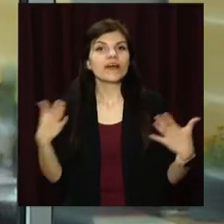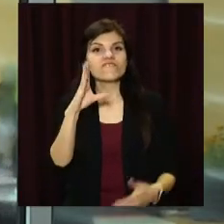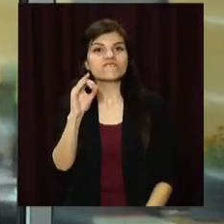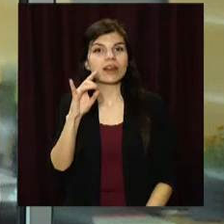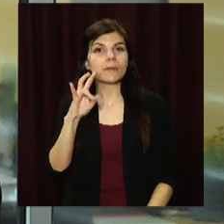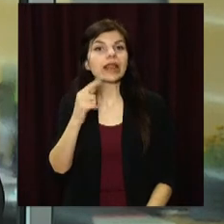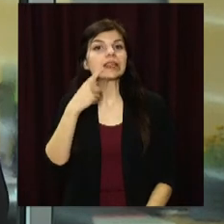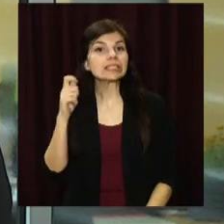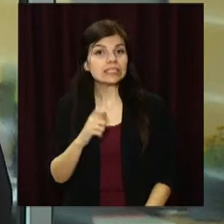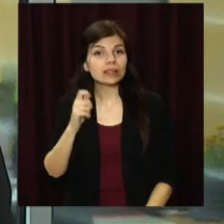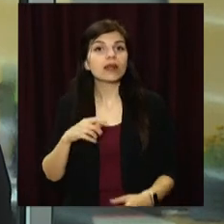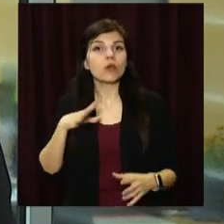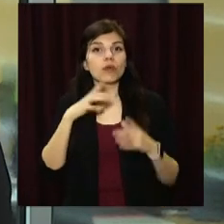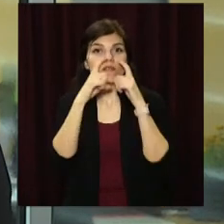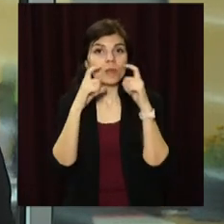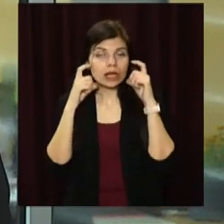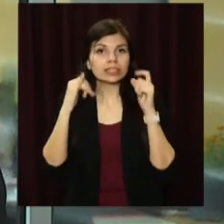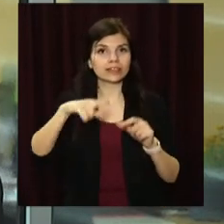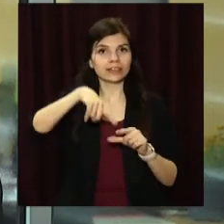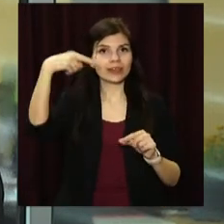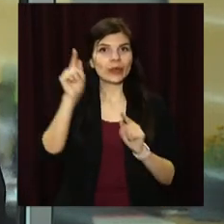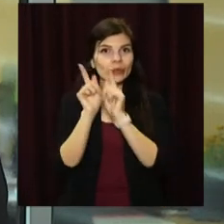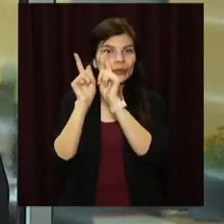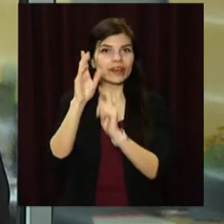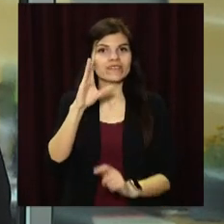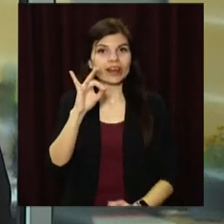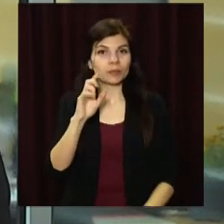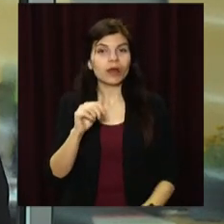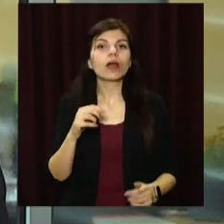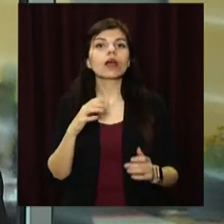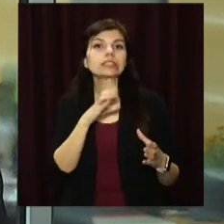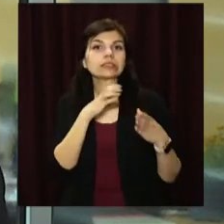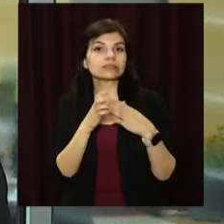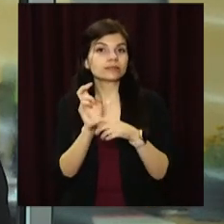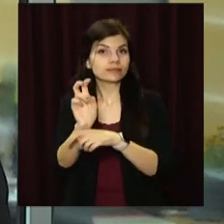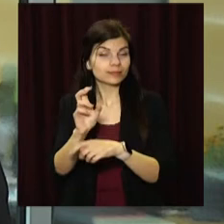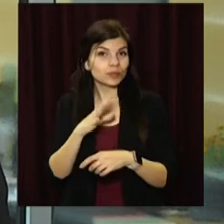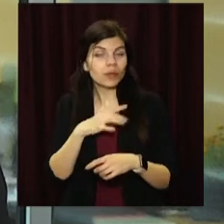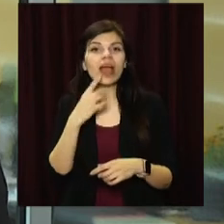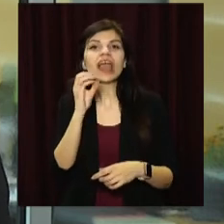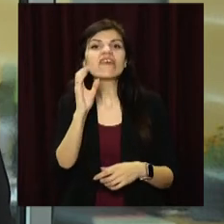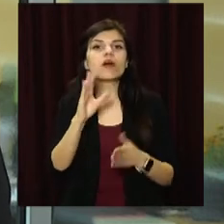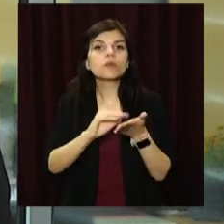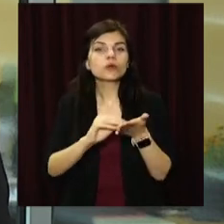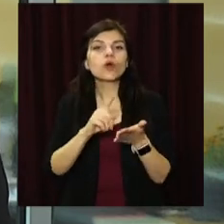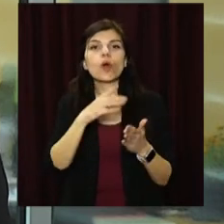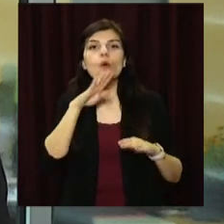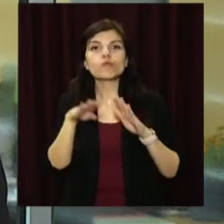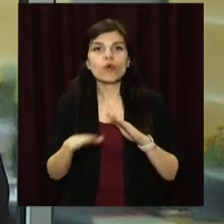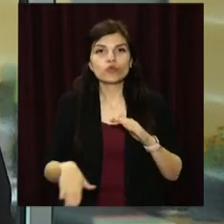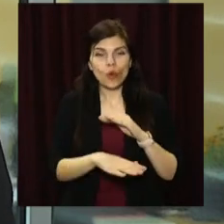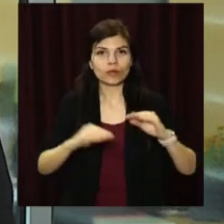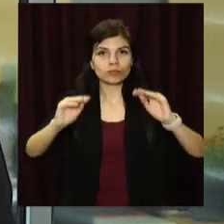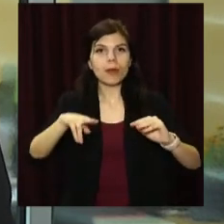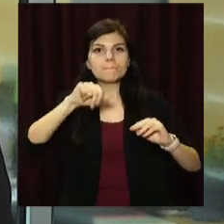гілочками верби та в масках Дніпряни святкували День входу Ісуса Христа в Єрусалим. Як зазначено в Євангелії, йому під ноги кидали пальмові